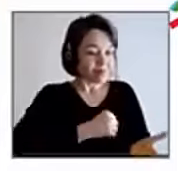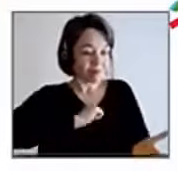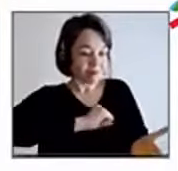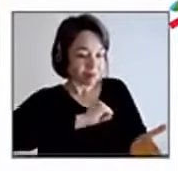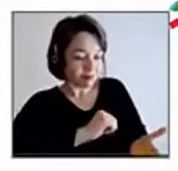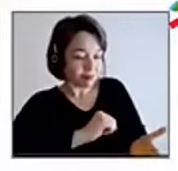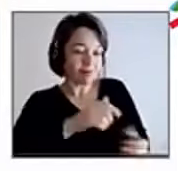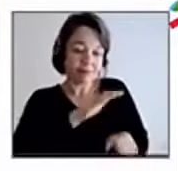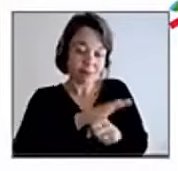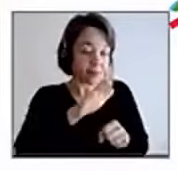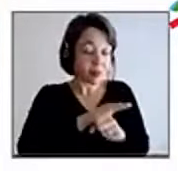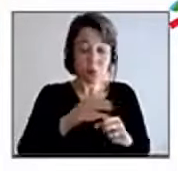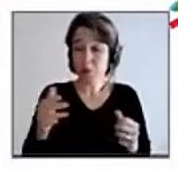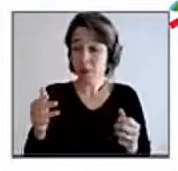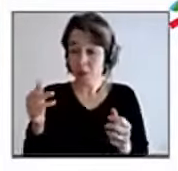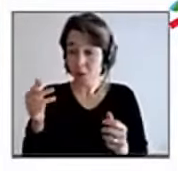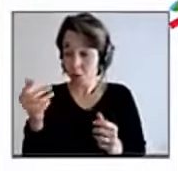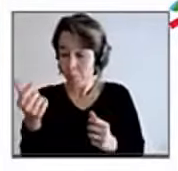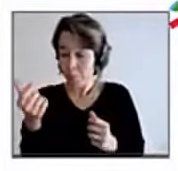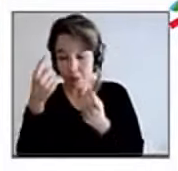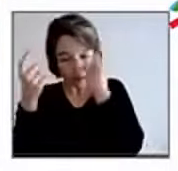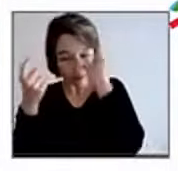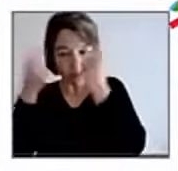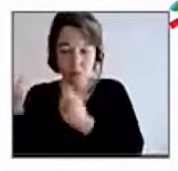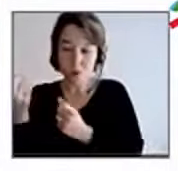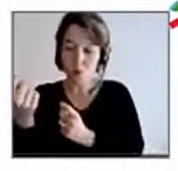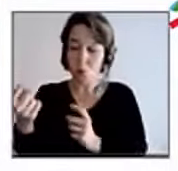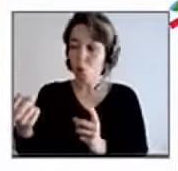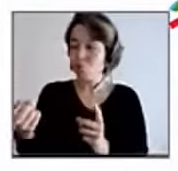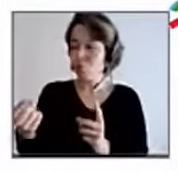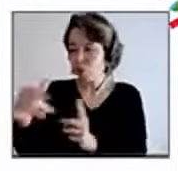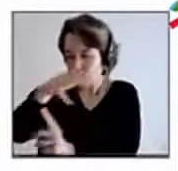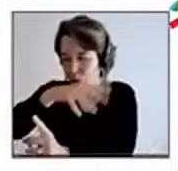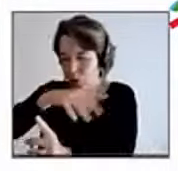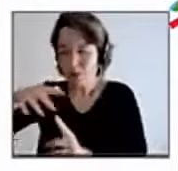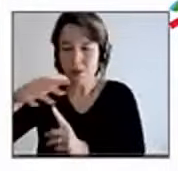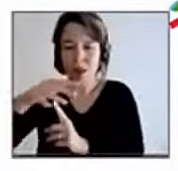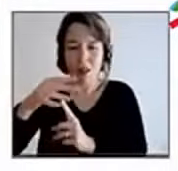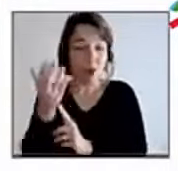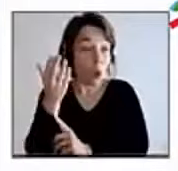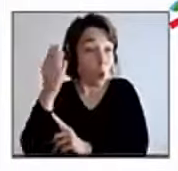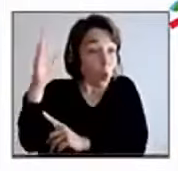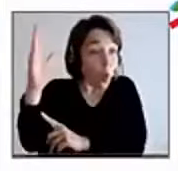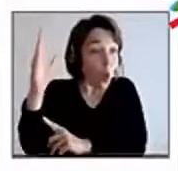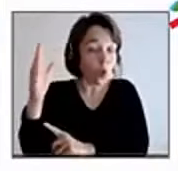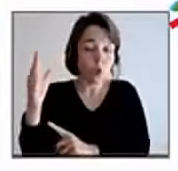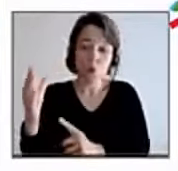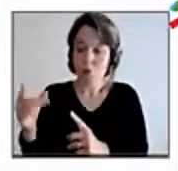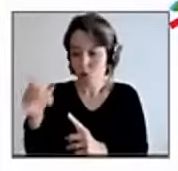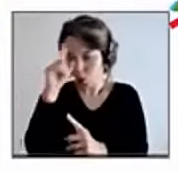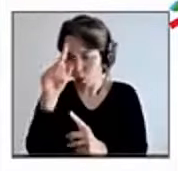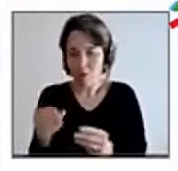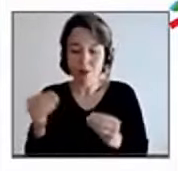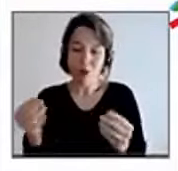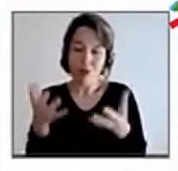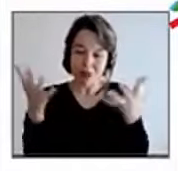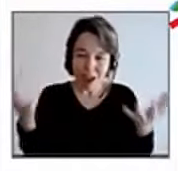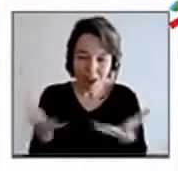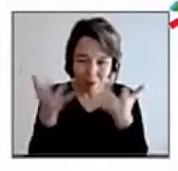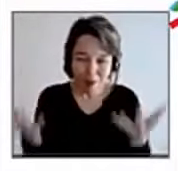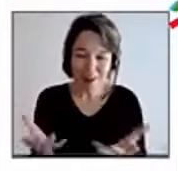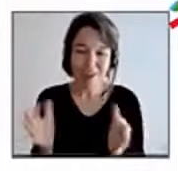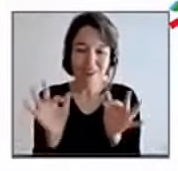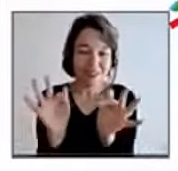sociétale, environnementale, humanitaire, mais ça peut être aussi un climat fraternel ou en tout cas confortable et agréable entre